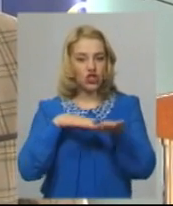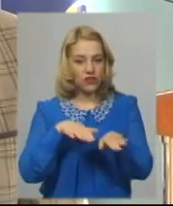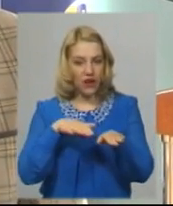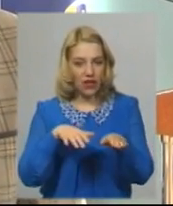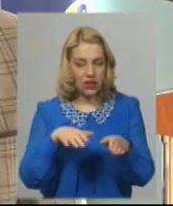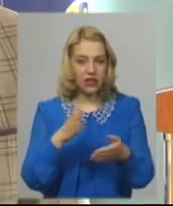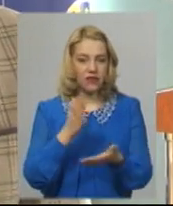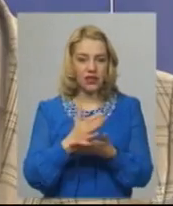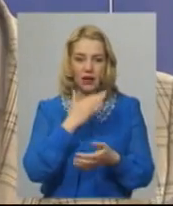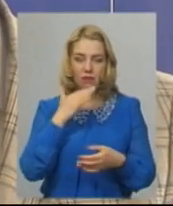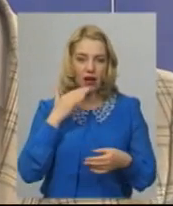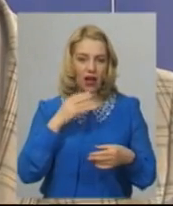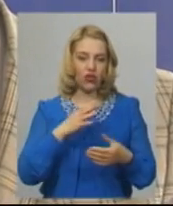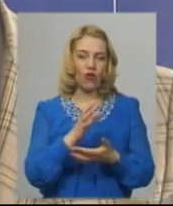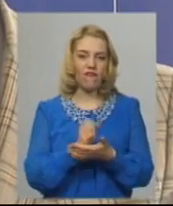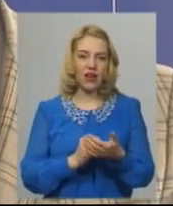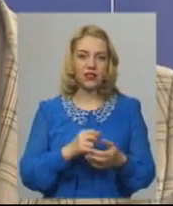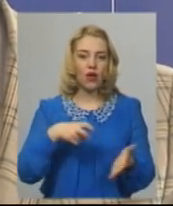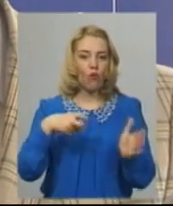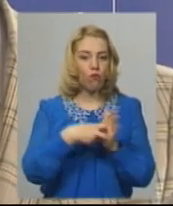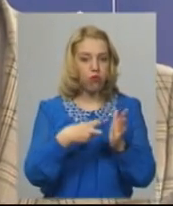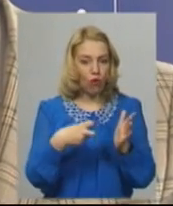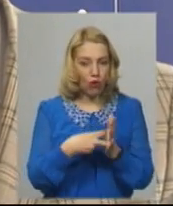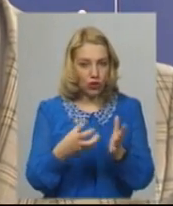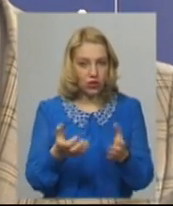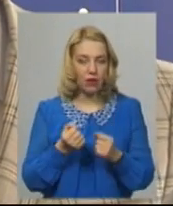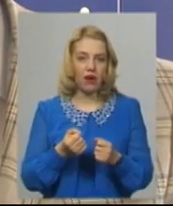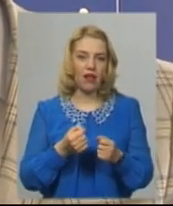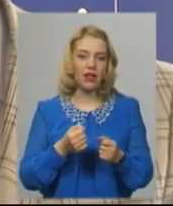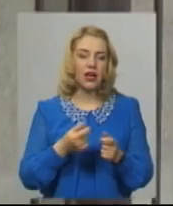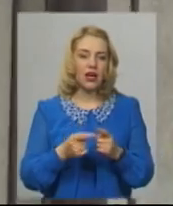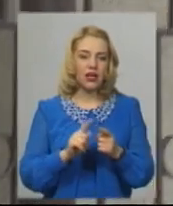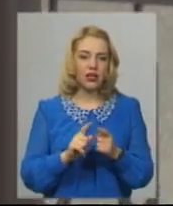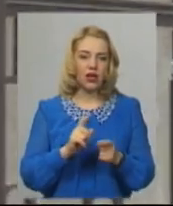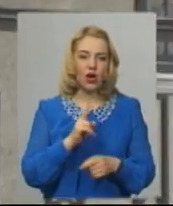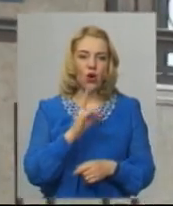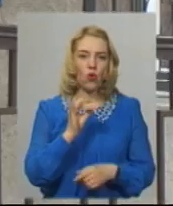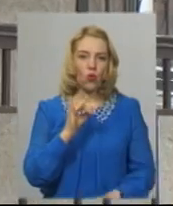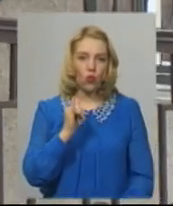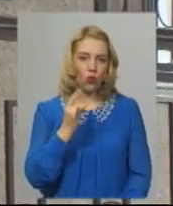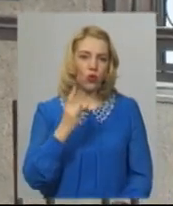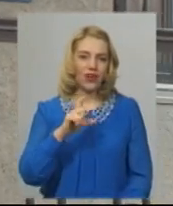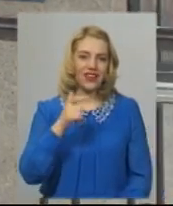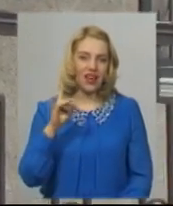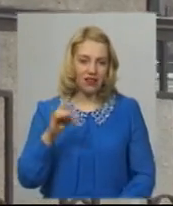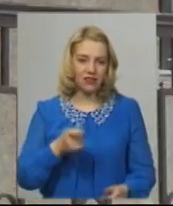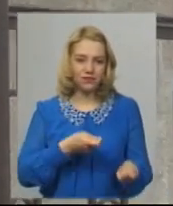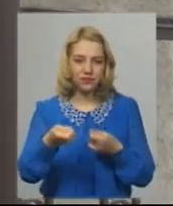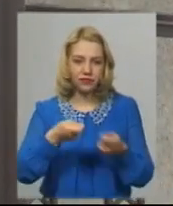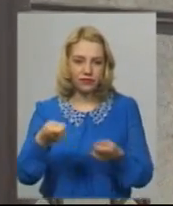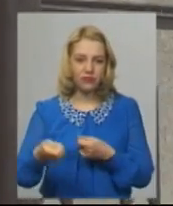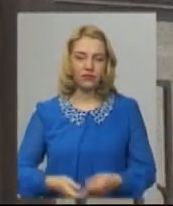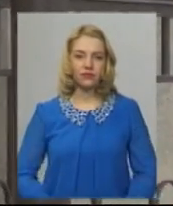є багато вакансій від роботодавців. Пошта надала, і кур'єрські служби є вакансії. Тетяна Ворожцова, Віктор Кривий. Новини на